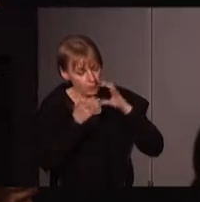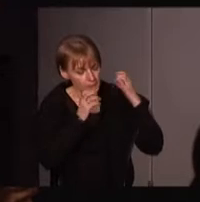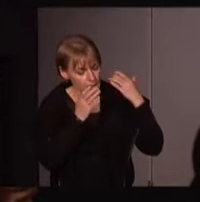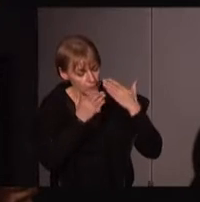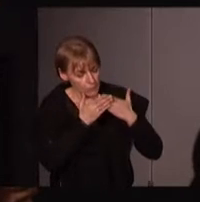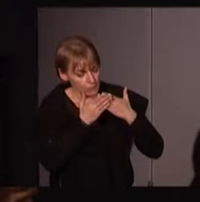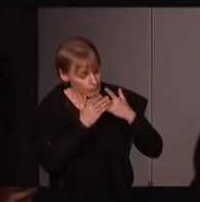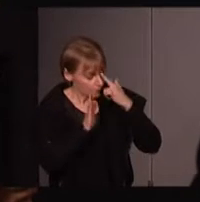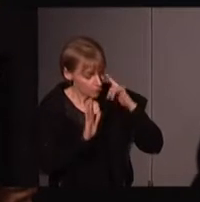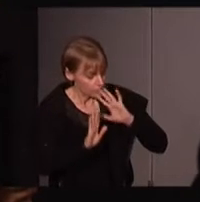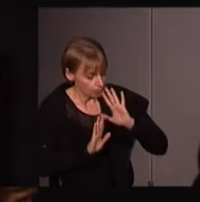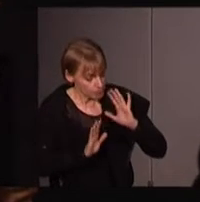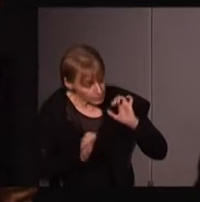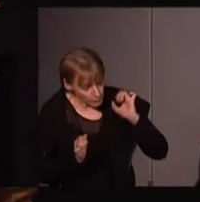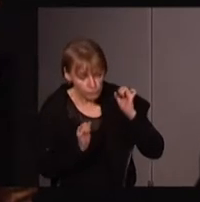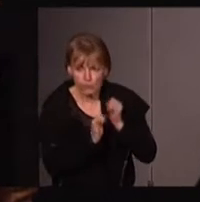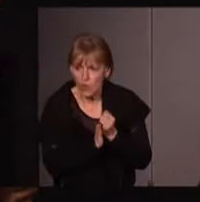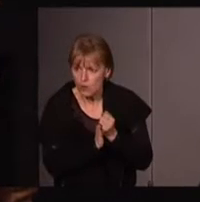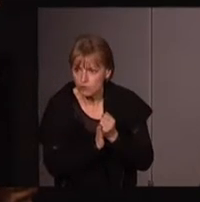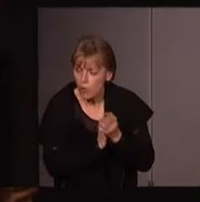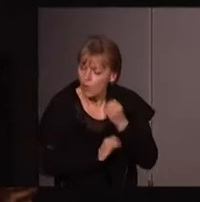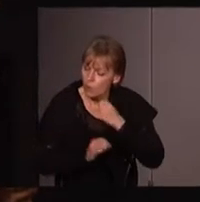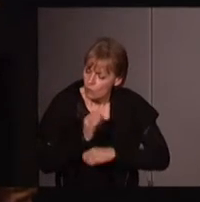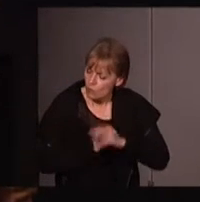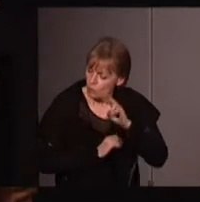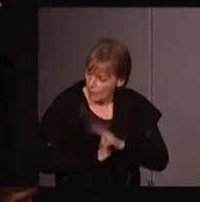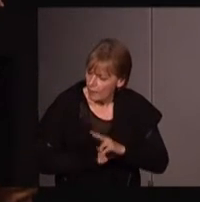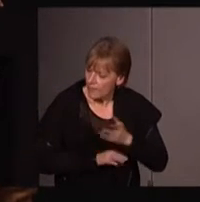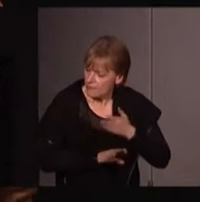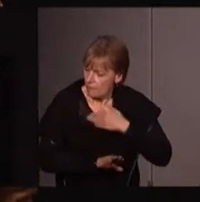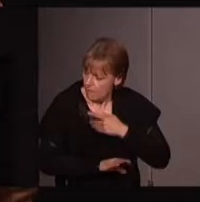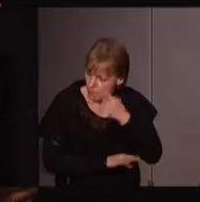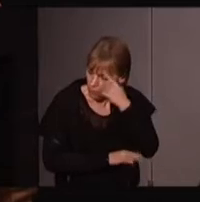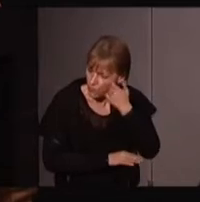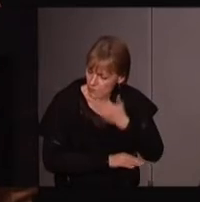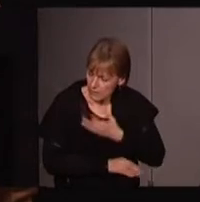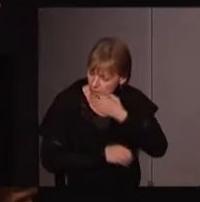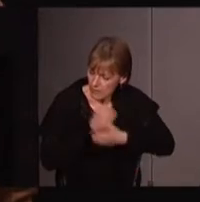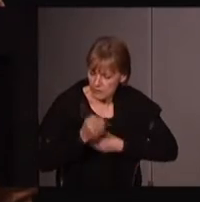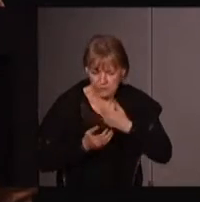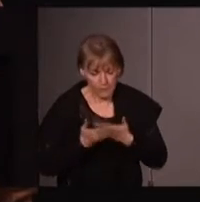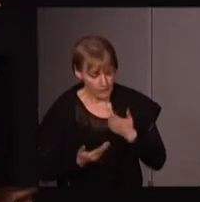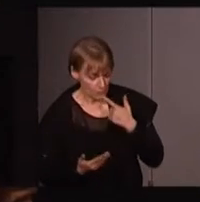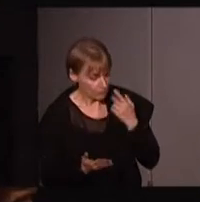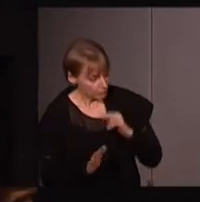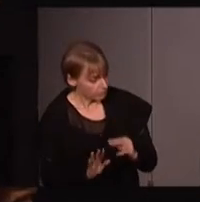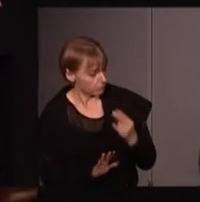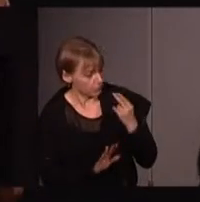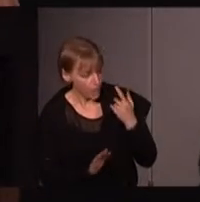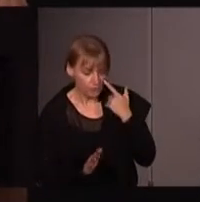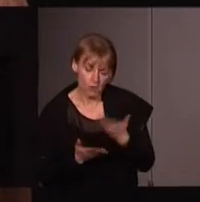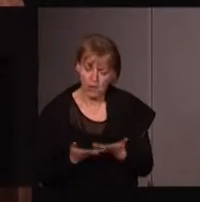qui n'étaient pas forcément celles qu'on garderait aujourd'hui, soit qu'on avait des façons de formuler qui ne nous conviennent plus, qu'on trouvait trop simplifiées ou qu trouvait un peu maladroites, etc.